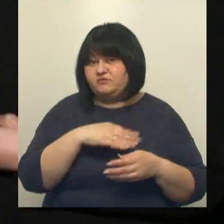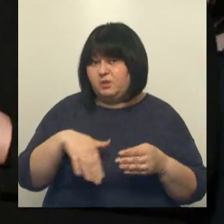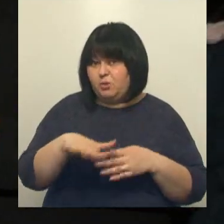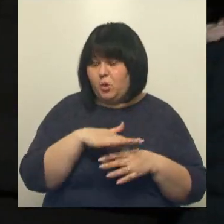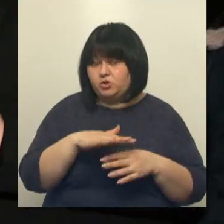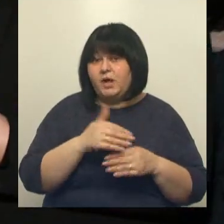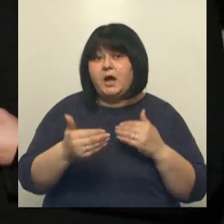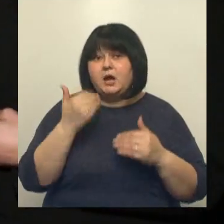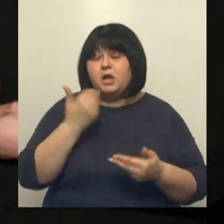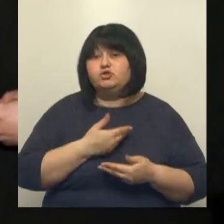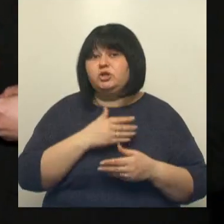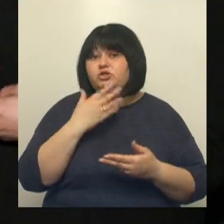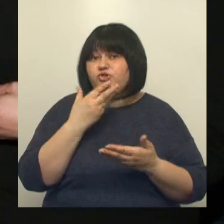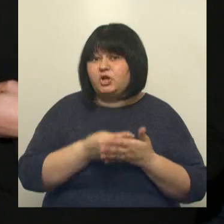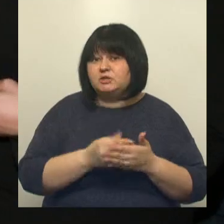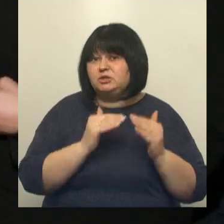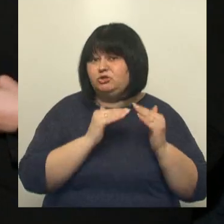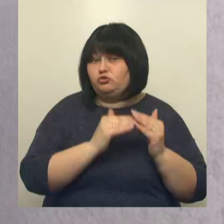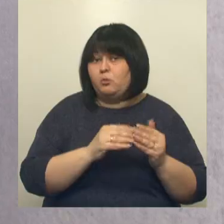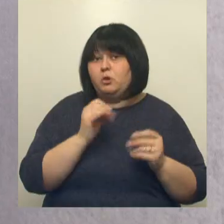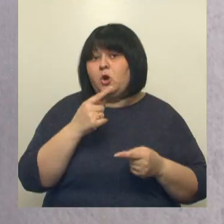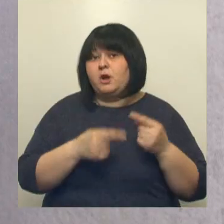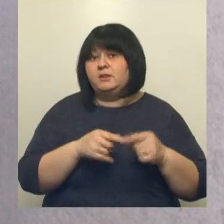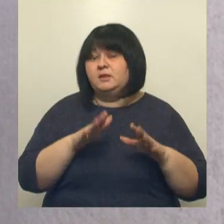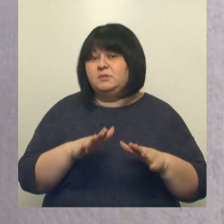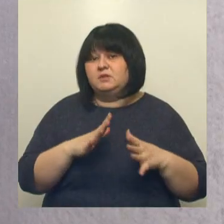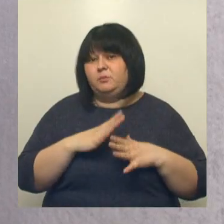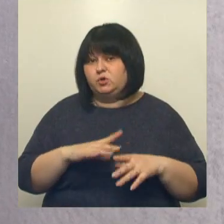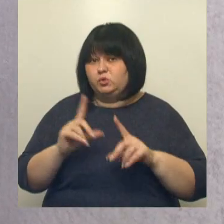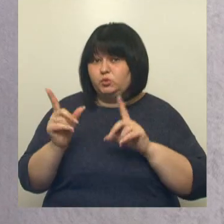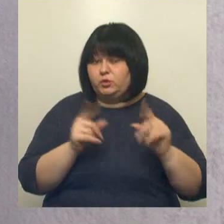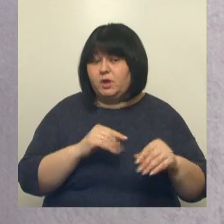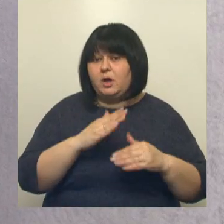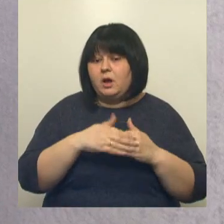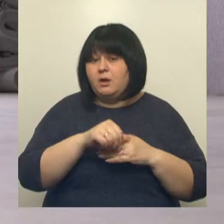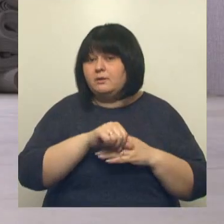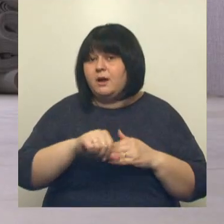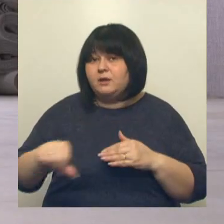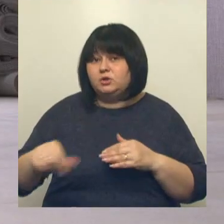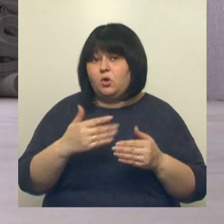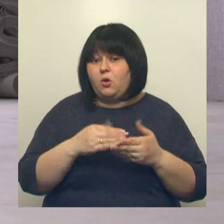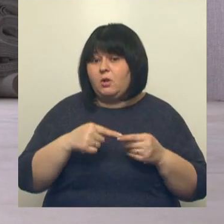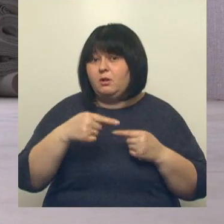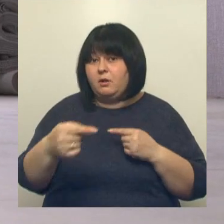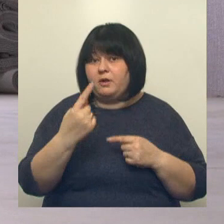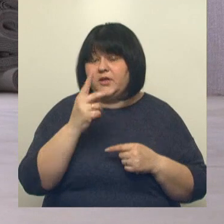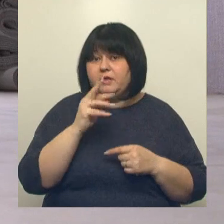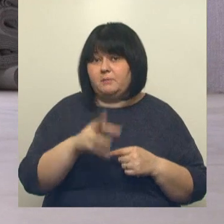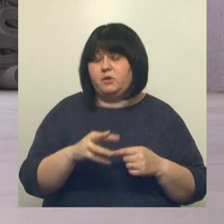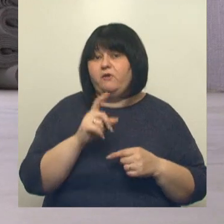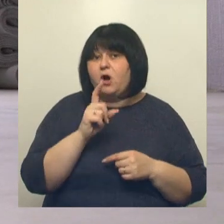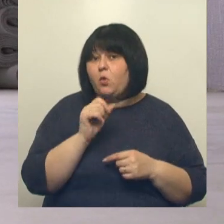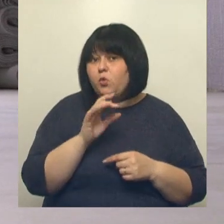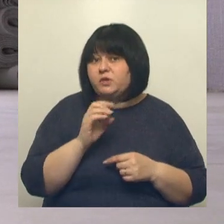Раньше жили в частном доме, но родные места пришлось покинуть. От участка до границы около километра. В хуторе режим ЧАЭС.